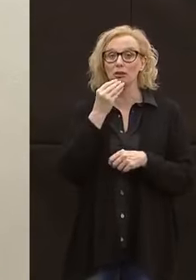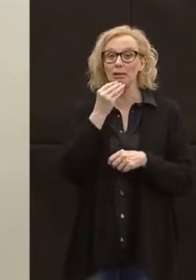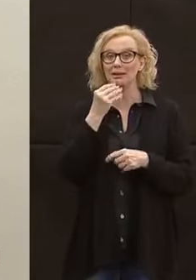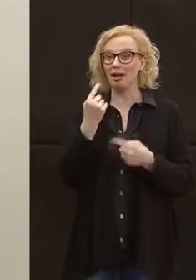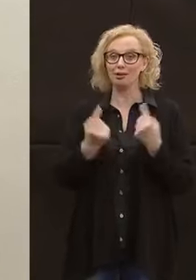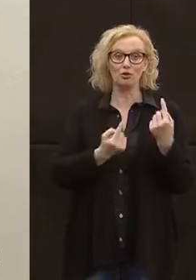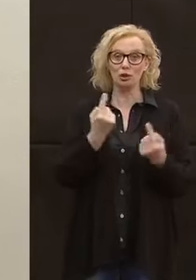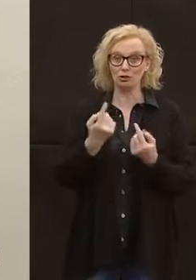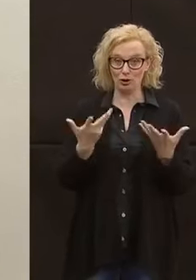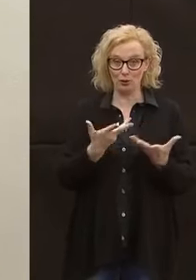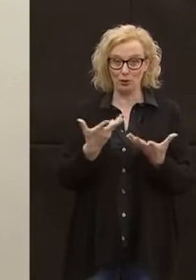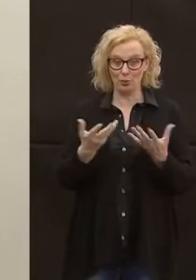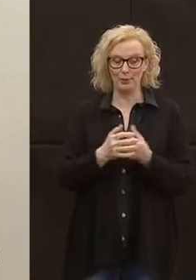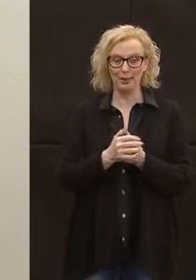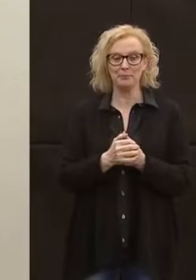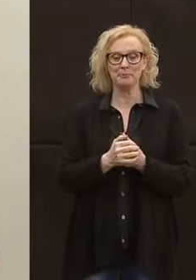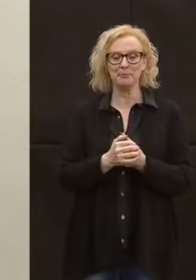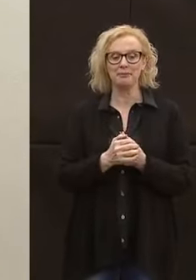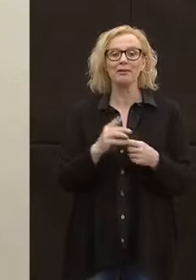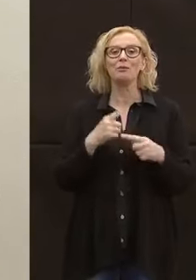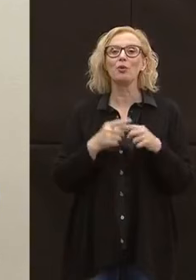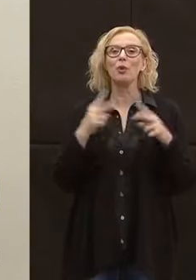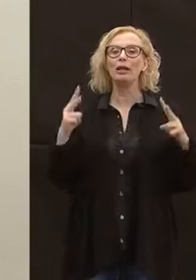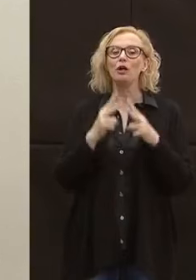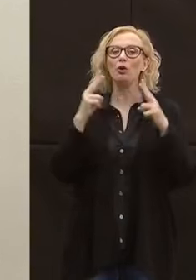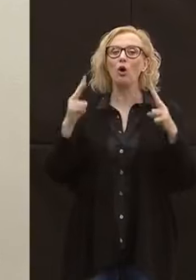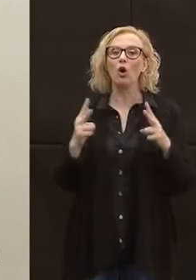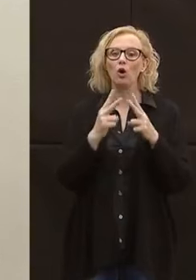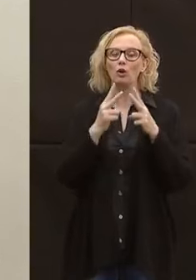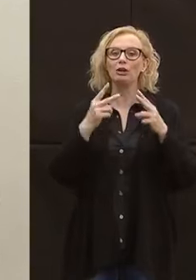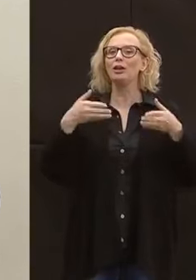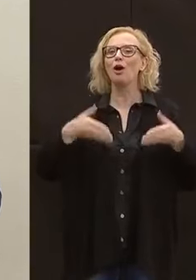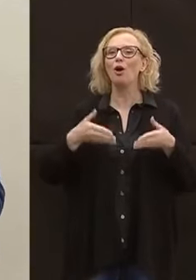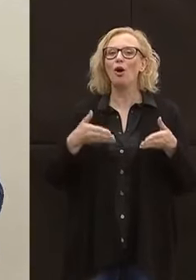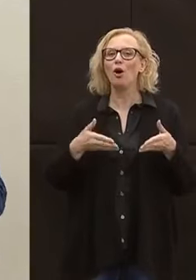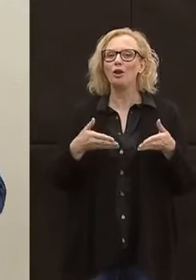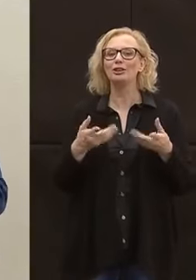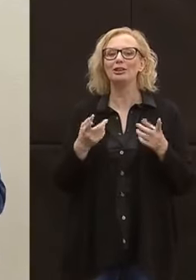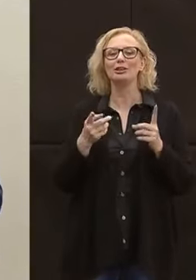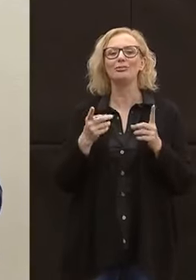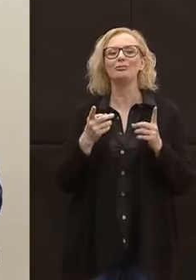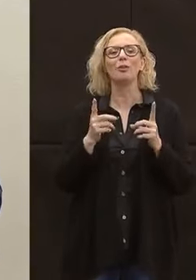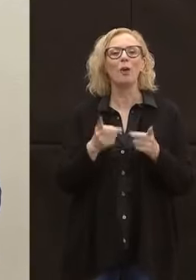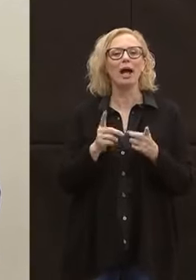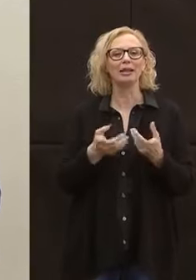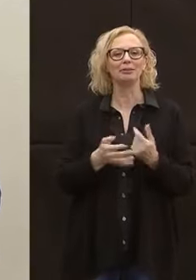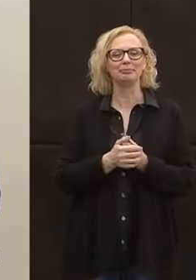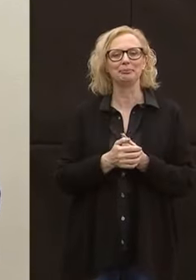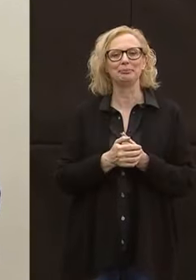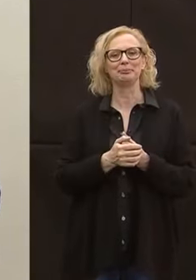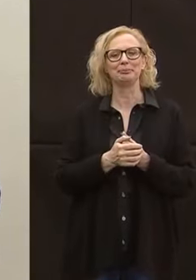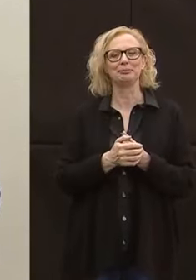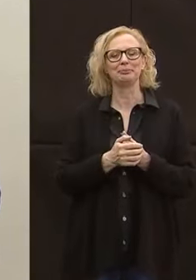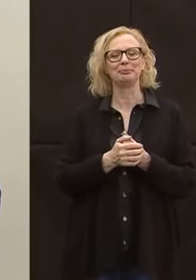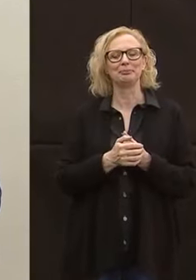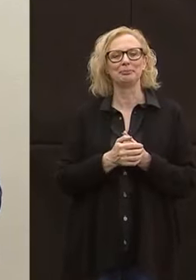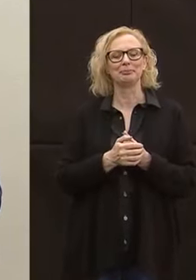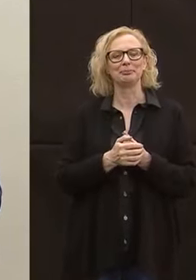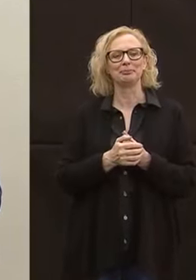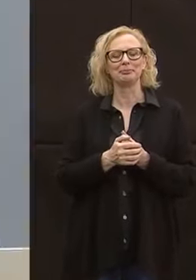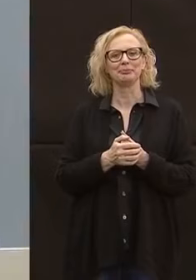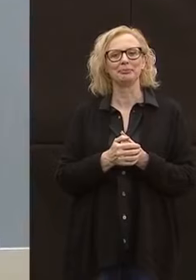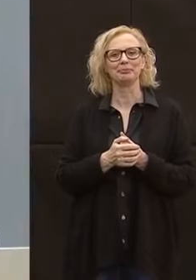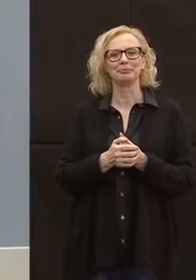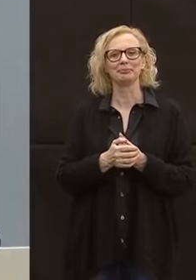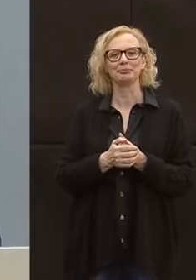e anche degli incontri che si sono svolti oggi qui in provincia con altri rappresentanti della comunità trentina.